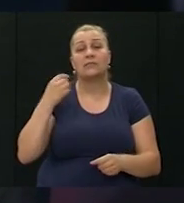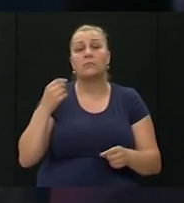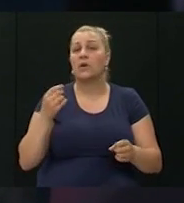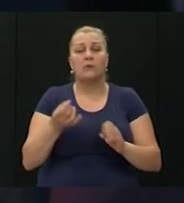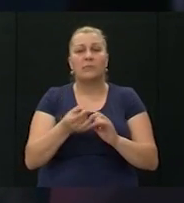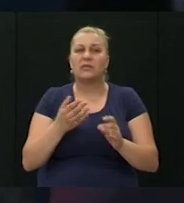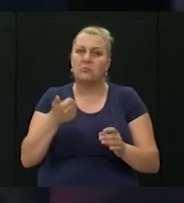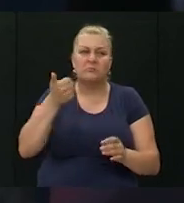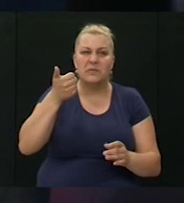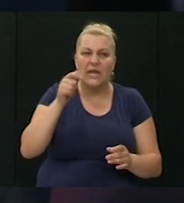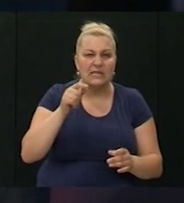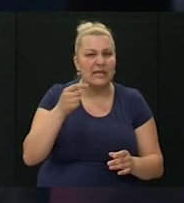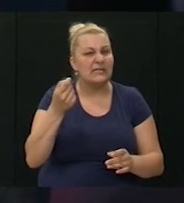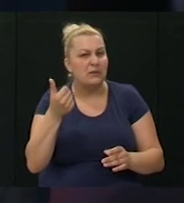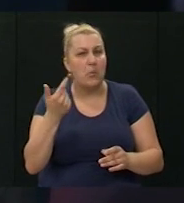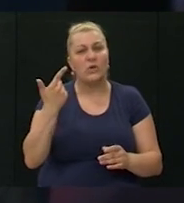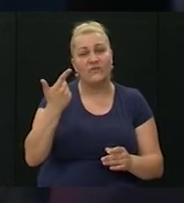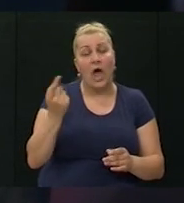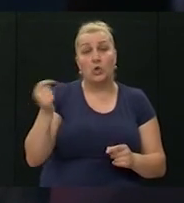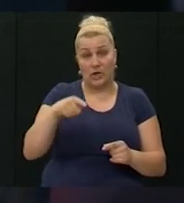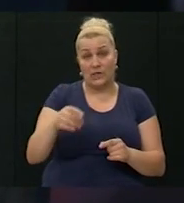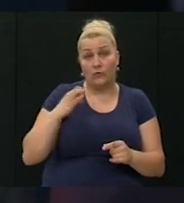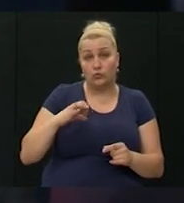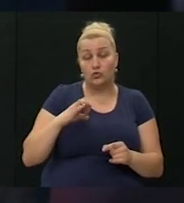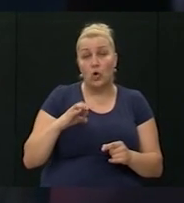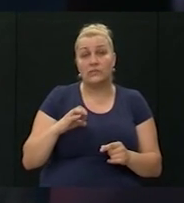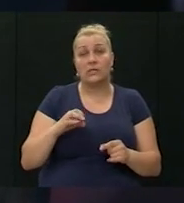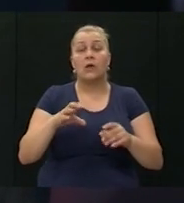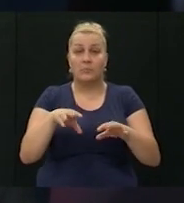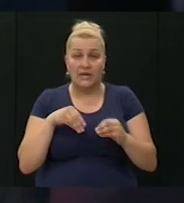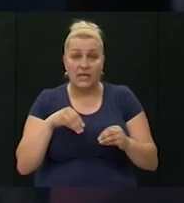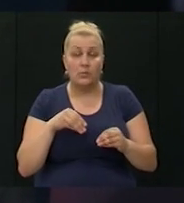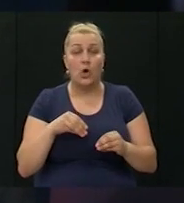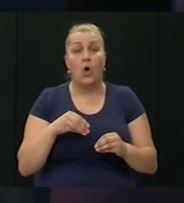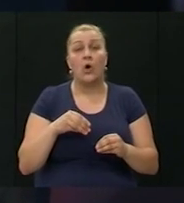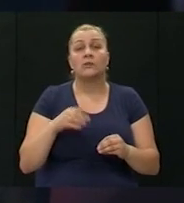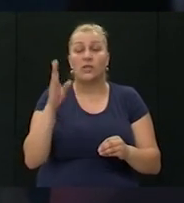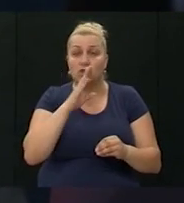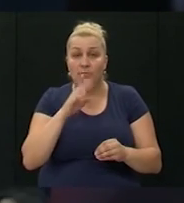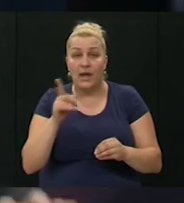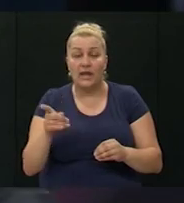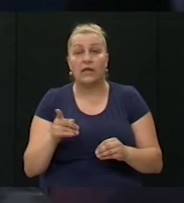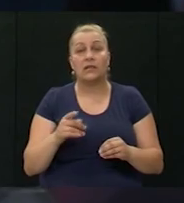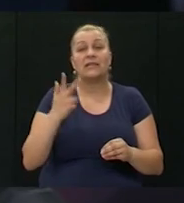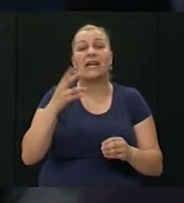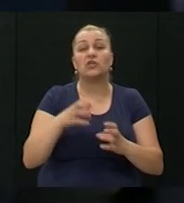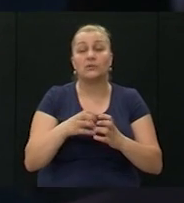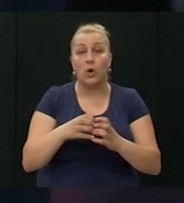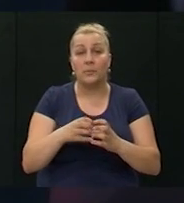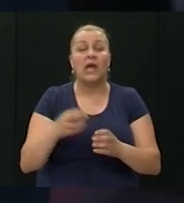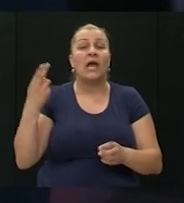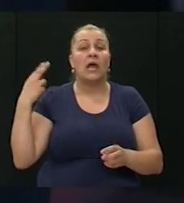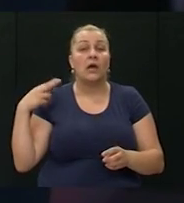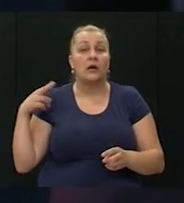ja vrlo brzo negdje mjeseci po dva dana nakon dolaska na tu dužnost primio se dužnost zapovjednika operativne grupe Šibenik trećine zbornog područja